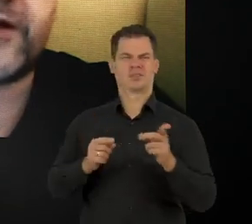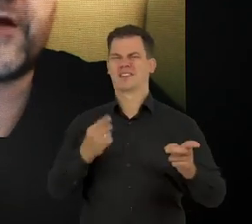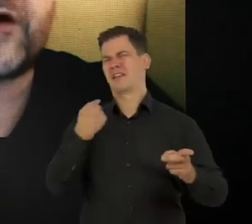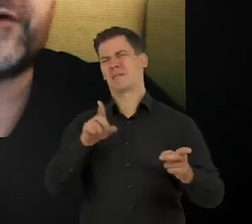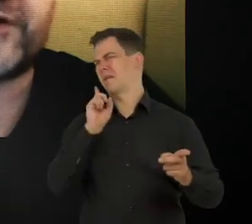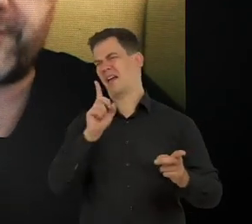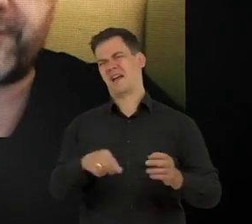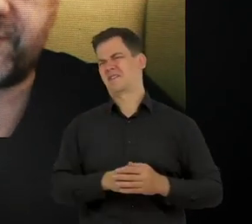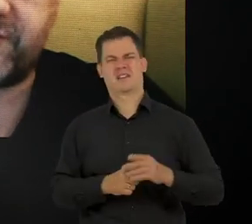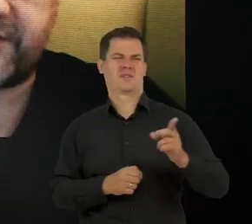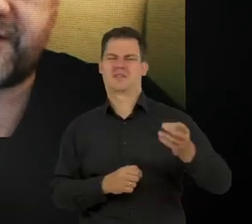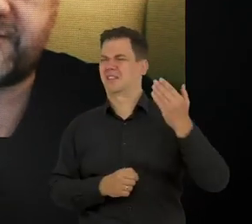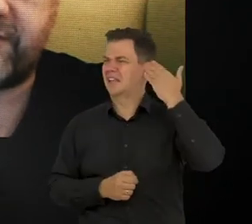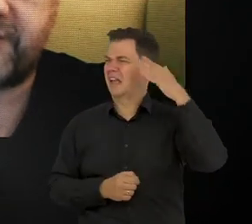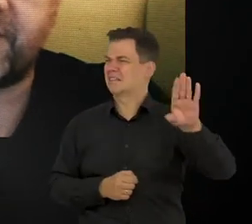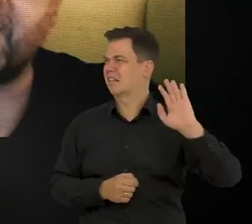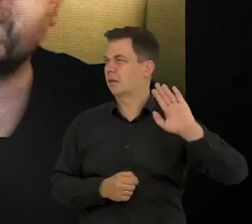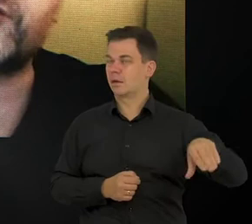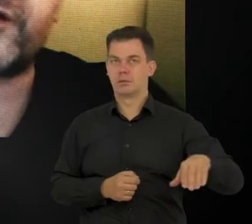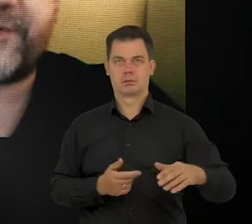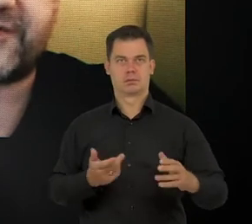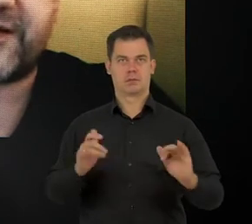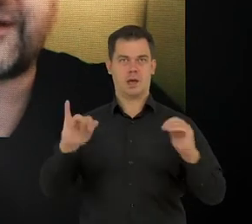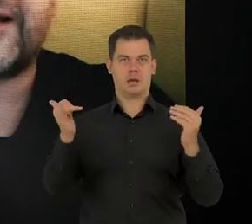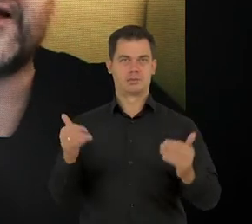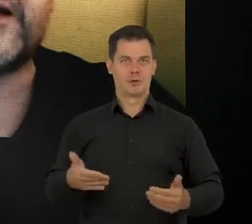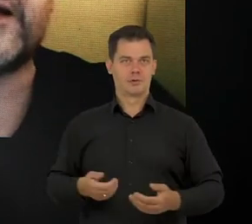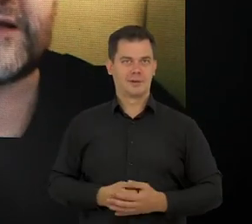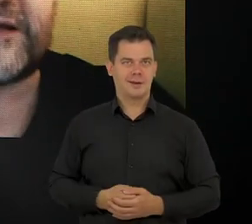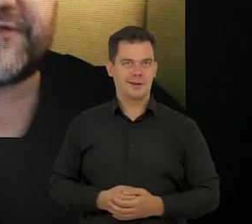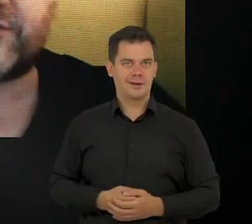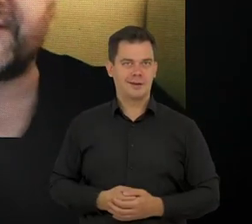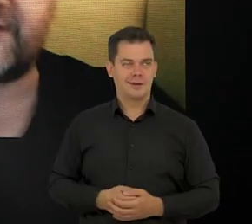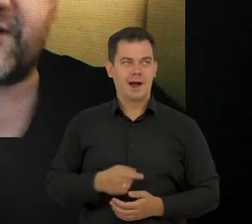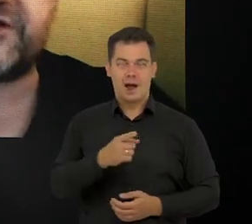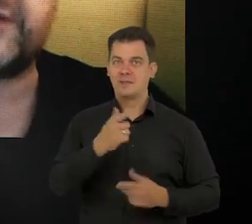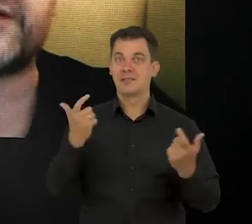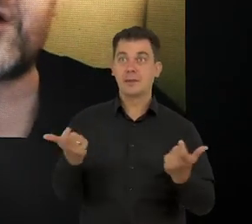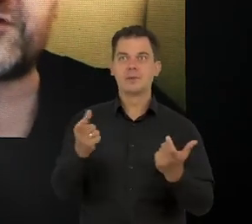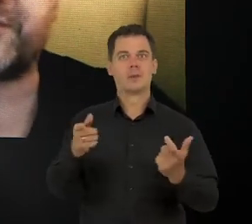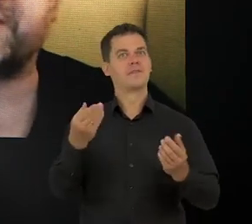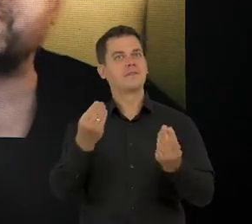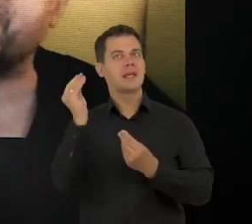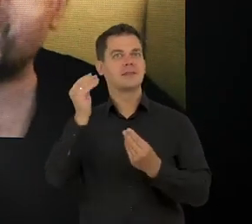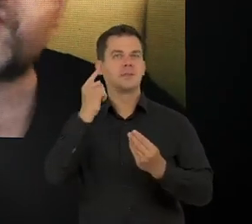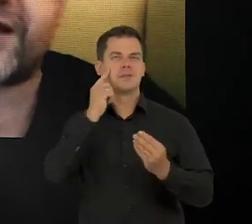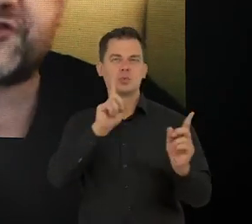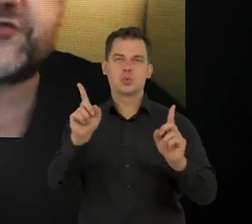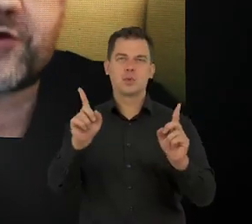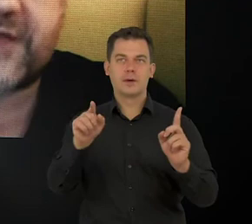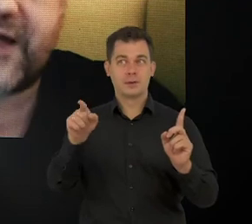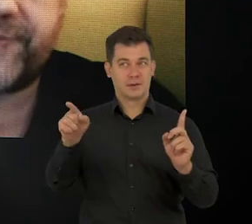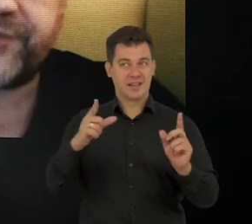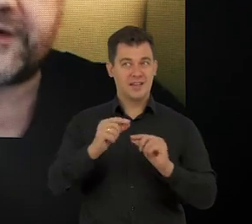zaczął go w pewien sposób dyskredytować, no to to jest pewien skandal. Ale w sytuacjach zagrożenia wiadomo, że medy muszą być dużo